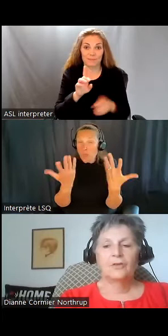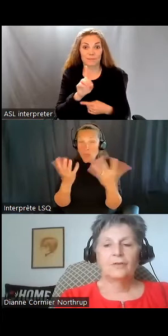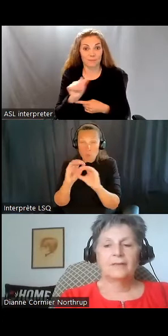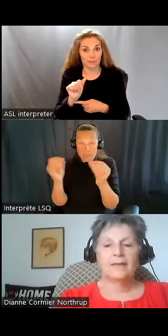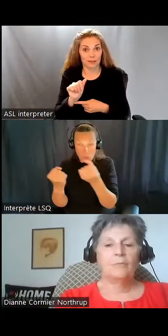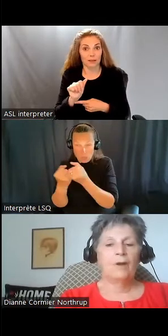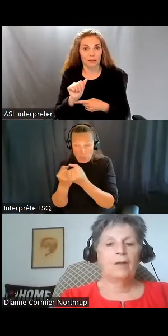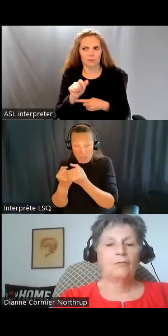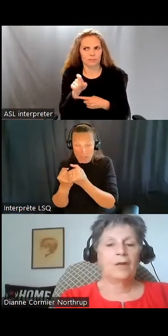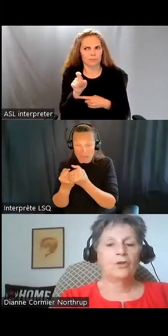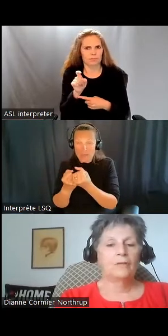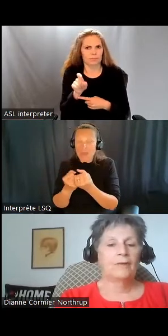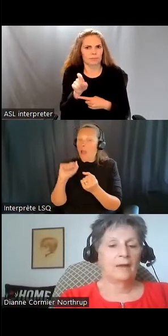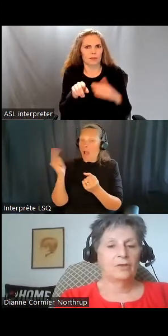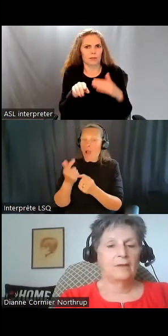doivent avoir accès